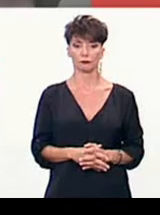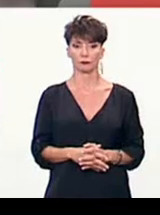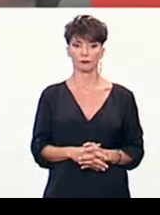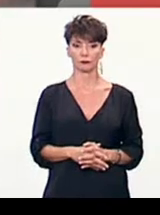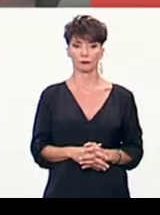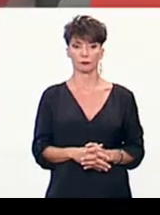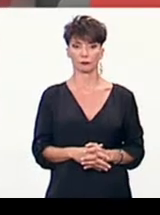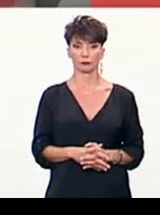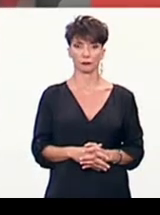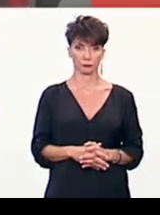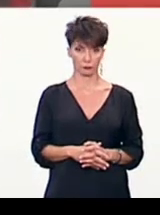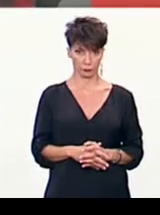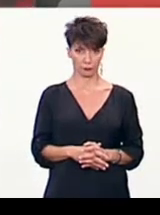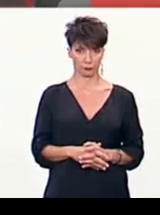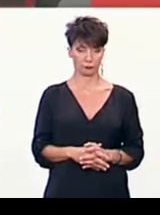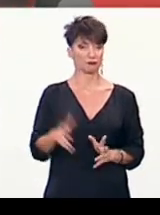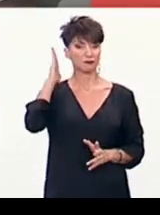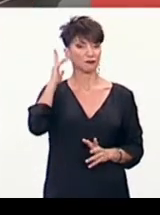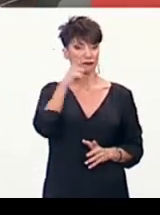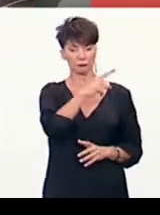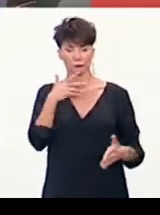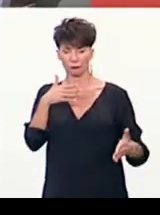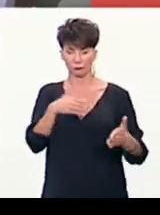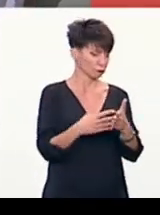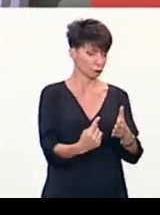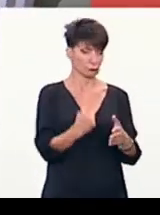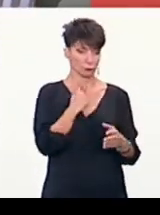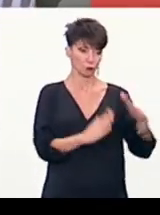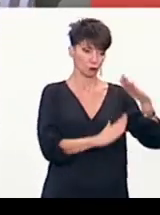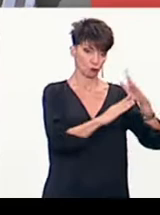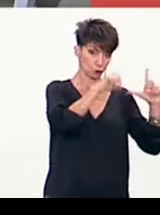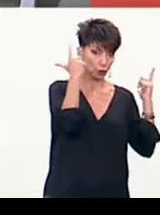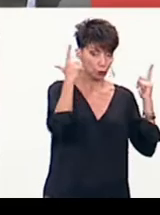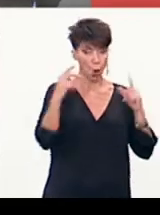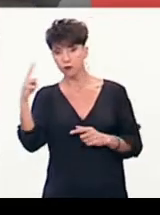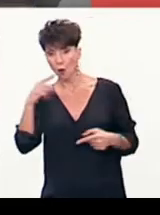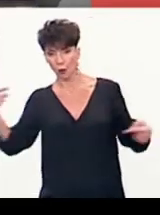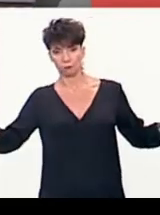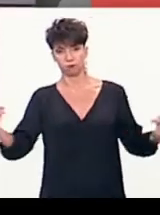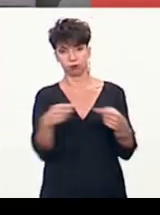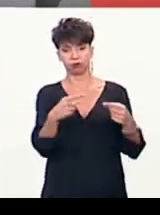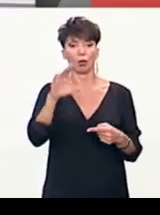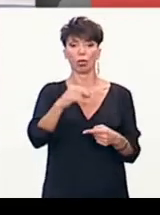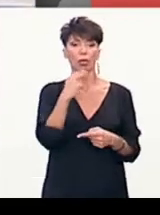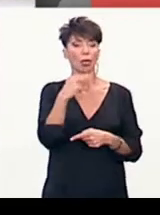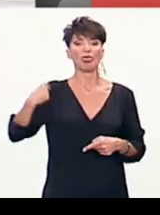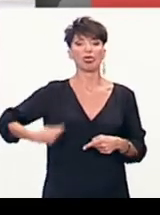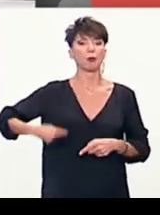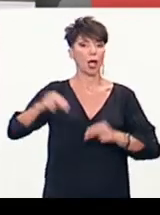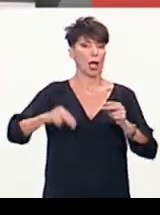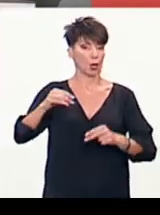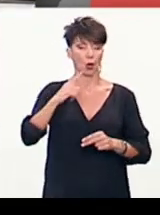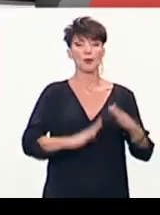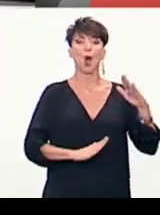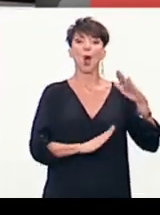Τώρα σε ένα επικίνδυνο πολιτικό αδιέξοδο οδηγείται η Αλβανία μετά την μετωπική σύγκρουση ανάμεσα στον Πρόεδρο της Δημοκρατίας της χώρας και τον Πρωθυπουργό για το θέμα των δημοτικών εκλογών. Ο